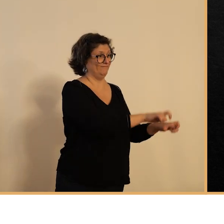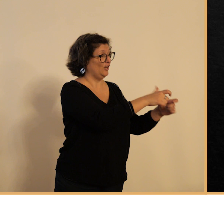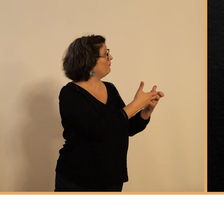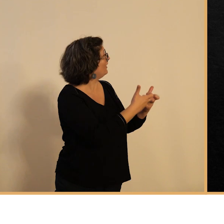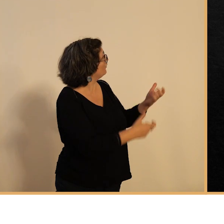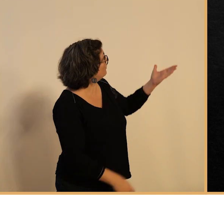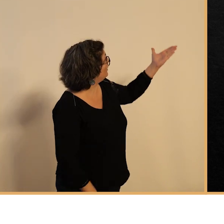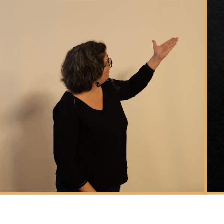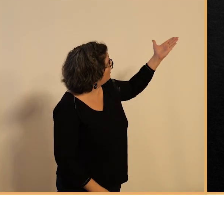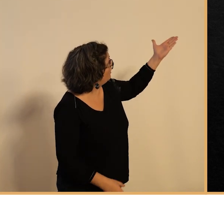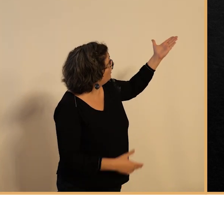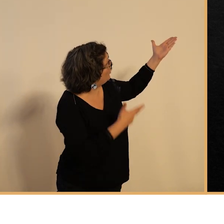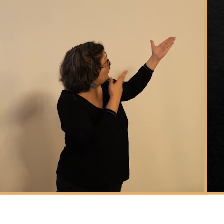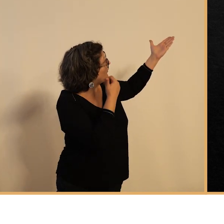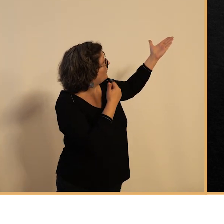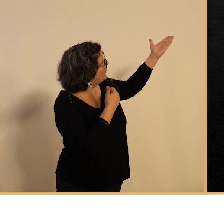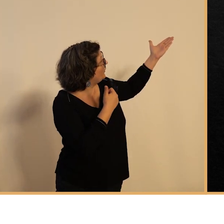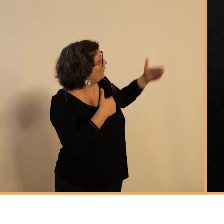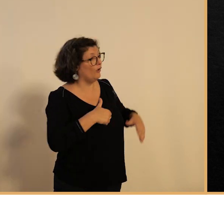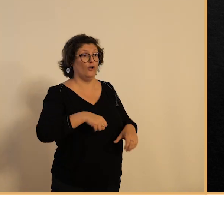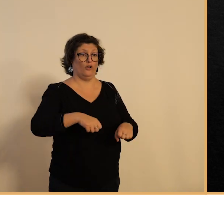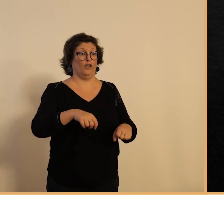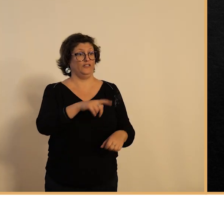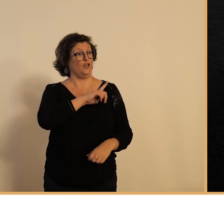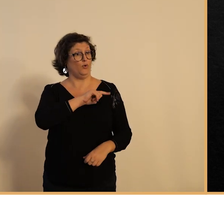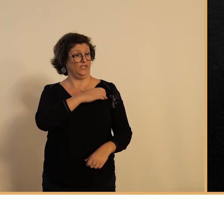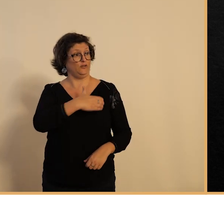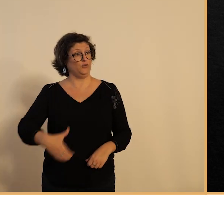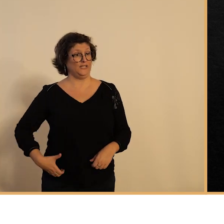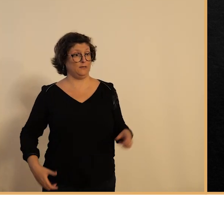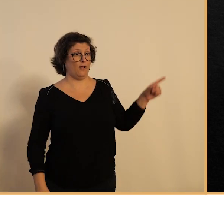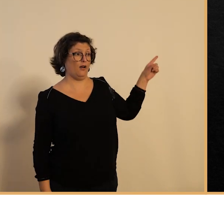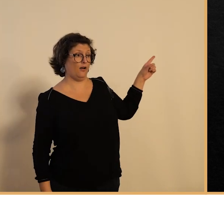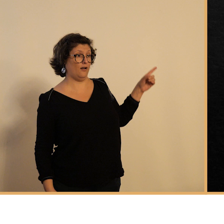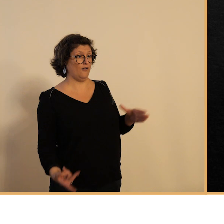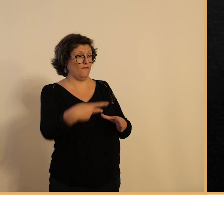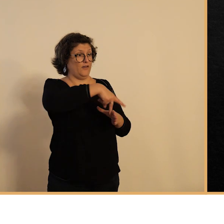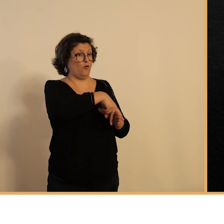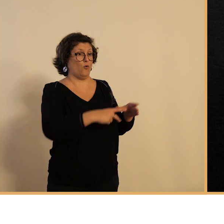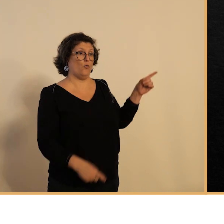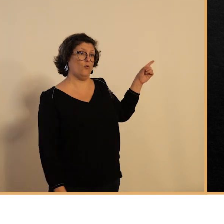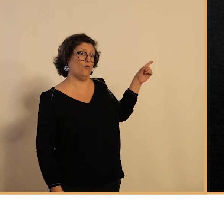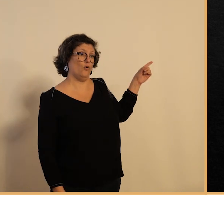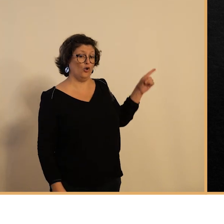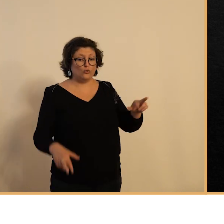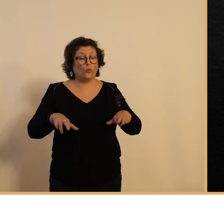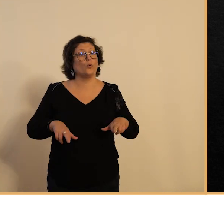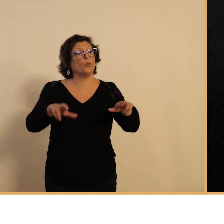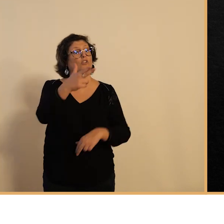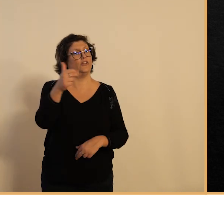municipal au premier plan qui est rue nationale et qui regarde comment ça se passe et qui assure donc la sûreté